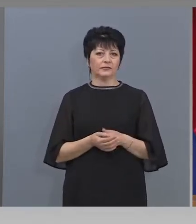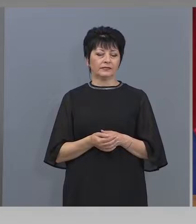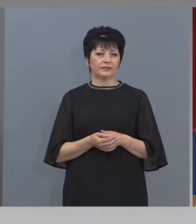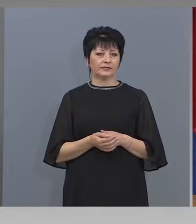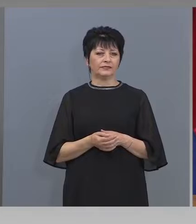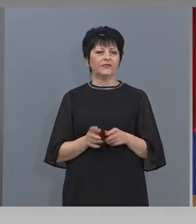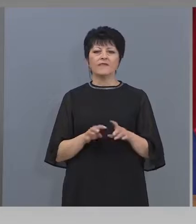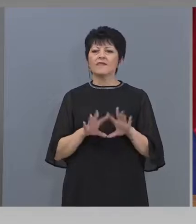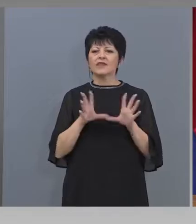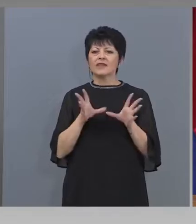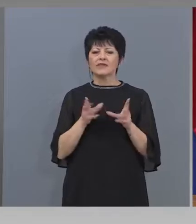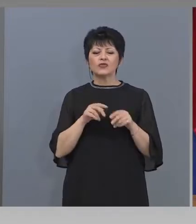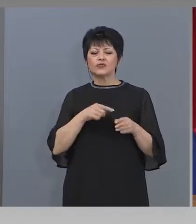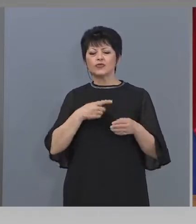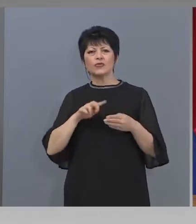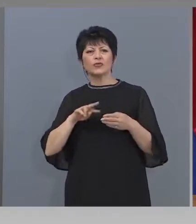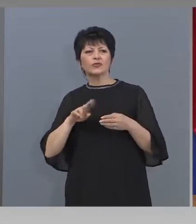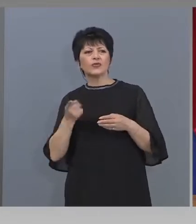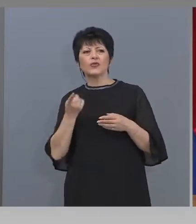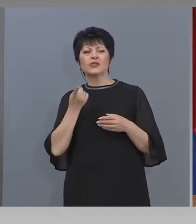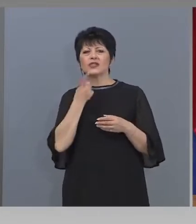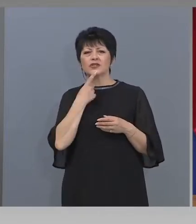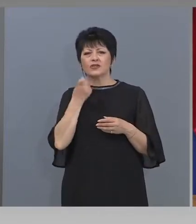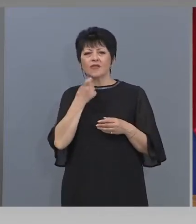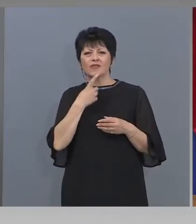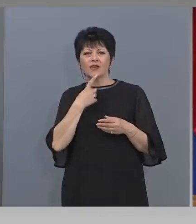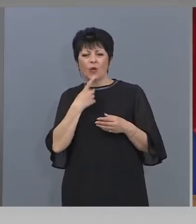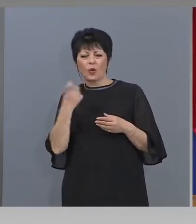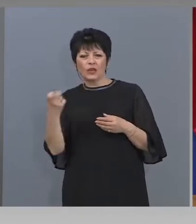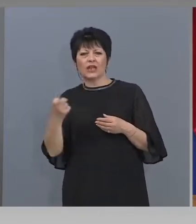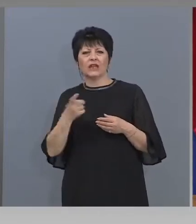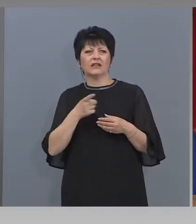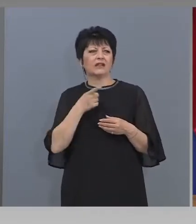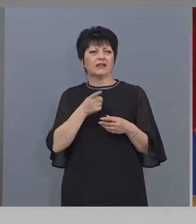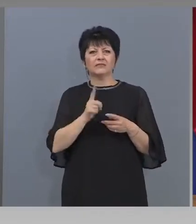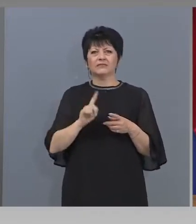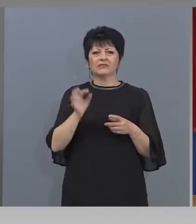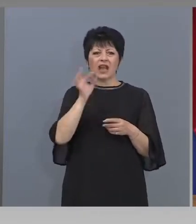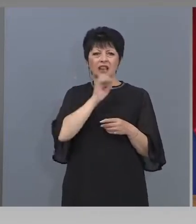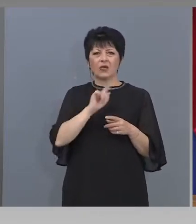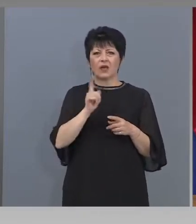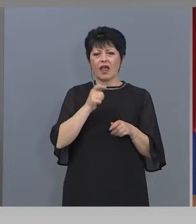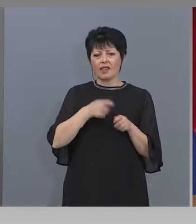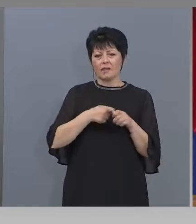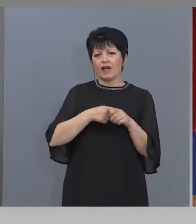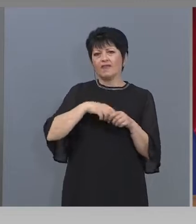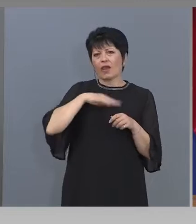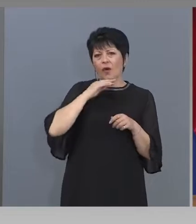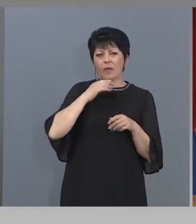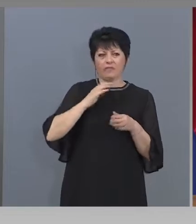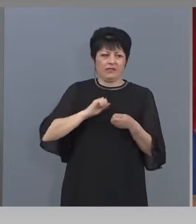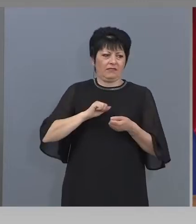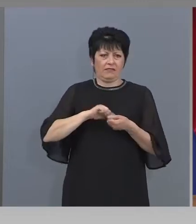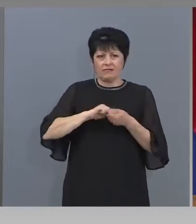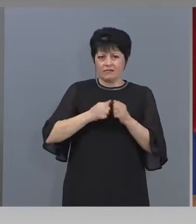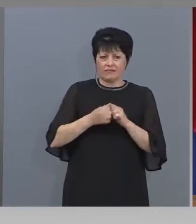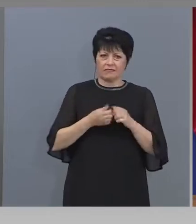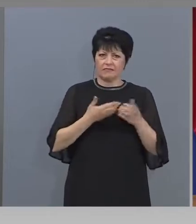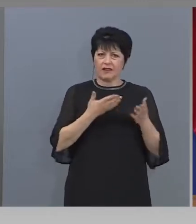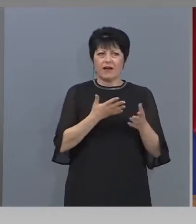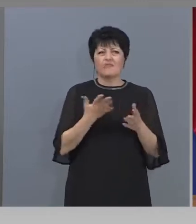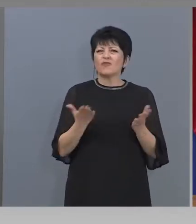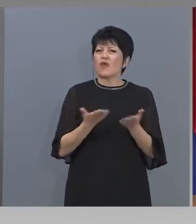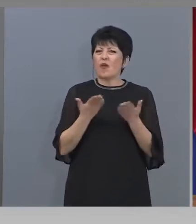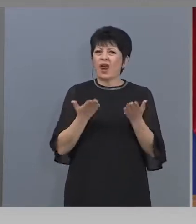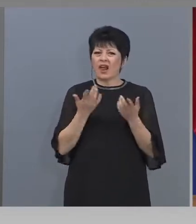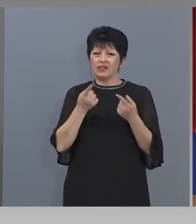всичко друго и защо в годините никой не се е опитвал да се справи с това нещо. То е много лесно да коментираш, нищо не се